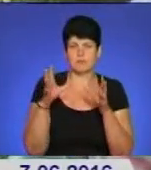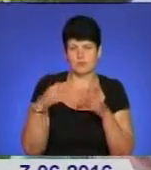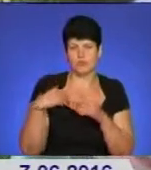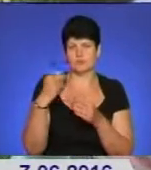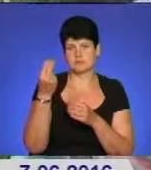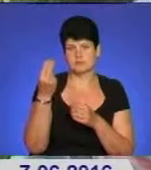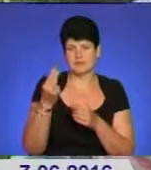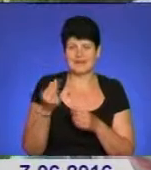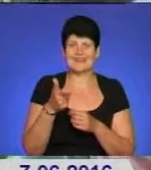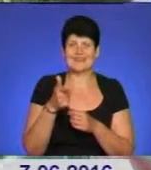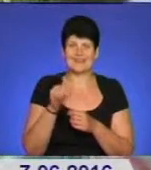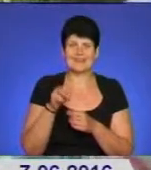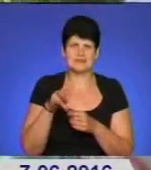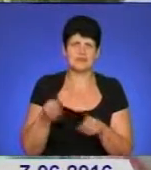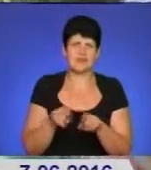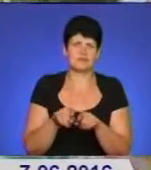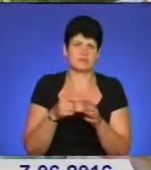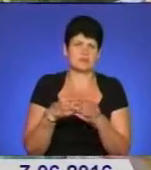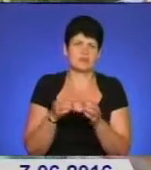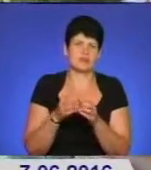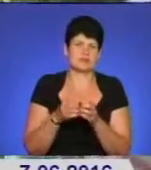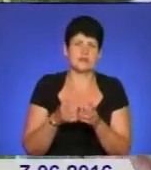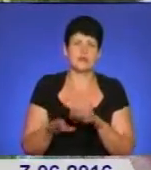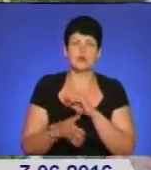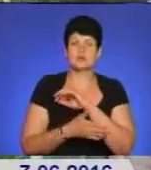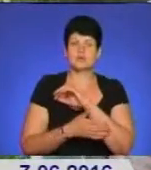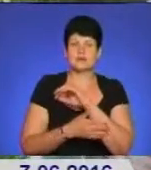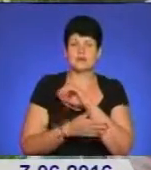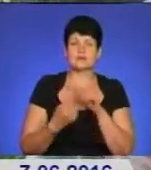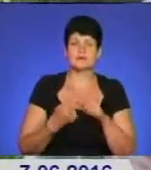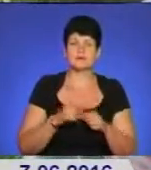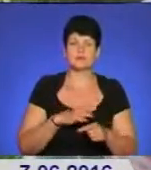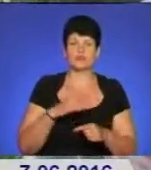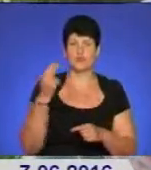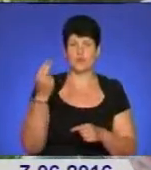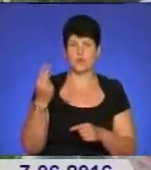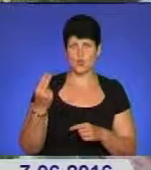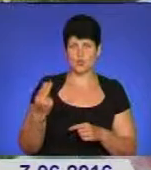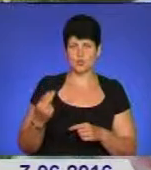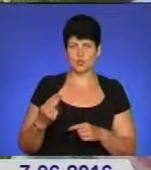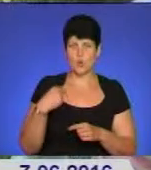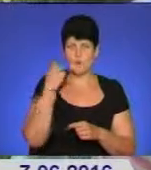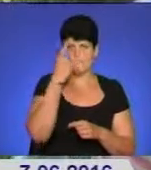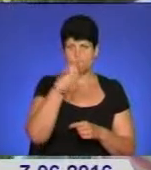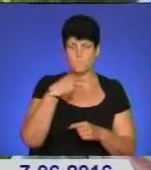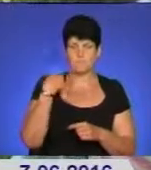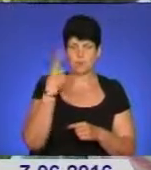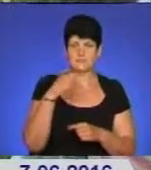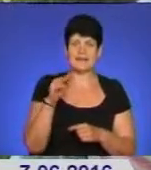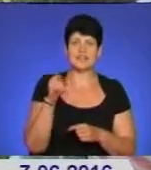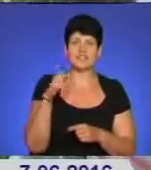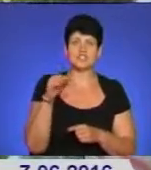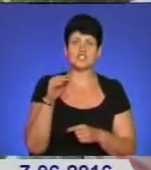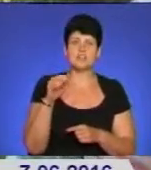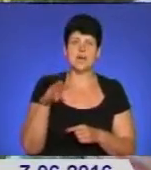і гільз також більше десятка. Останні гільза – це був малюнок, портрет Джамали під час її